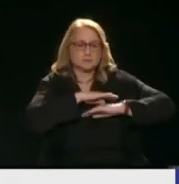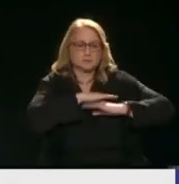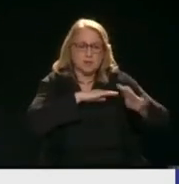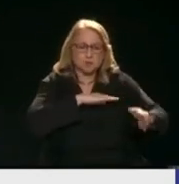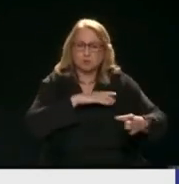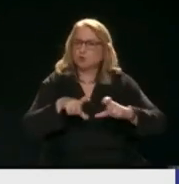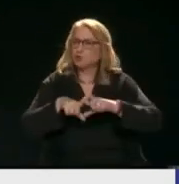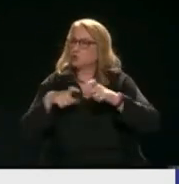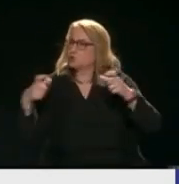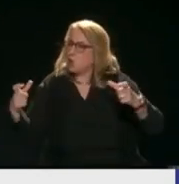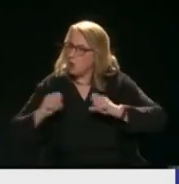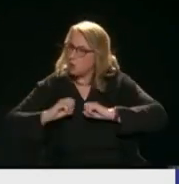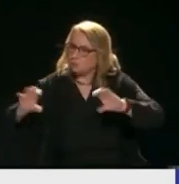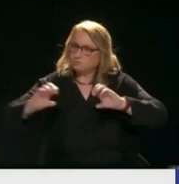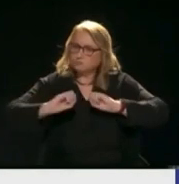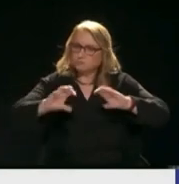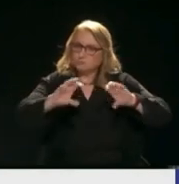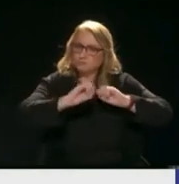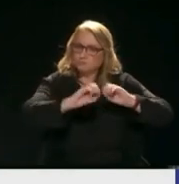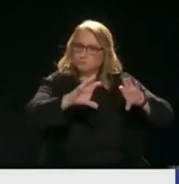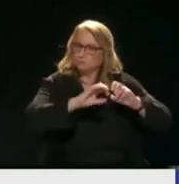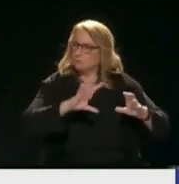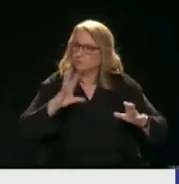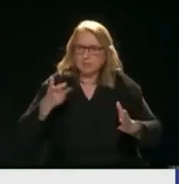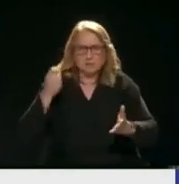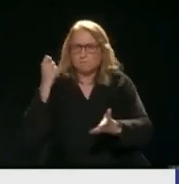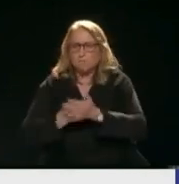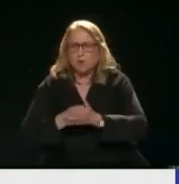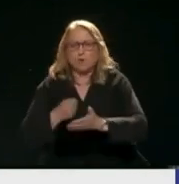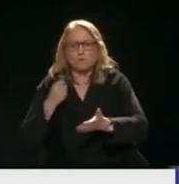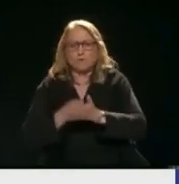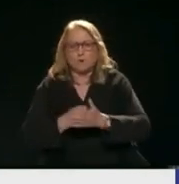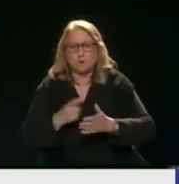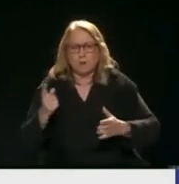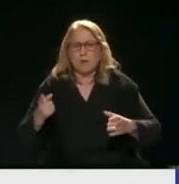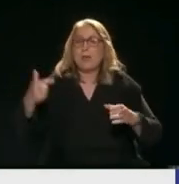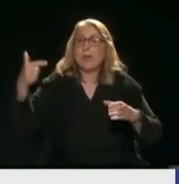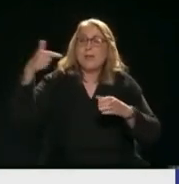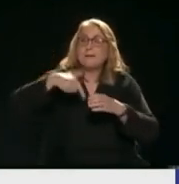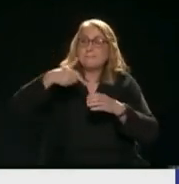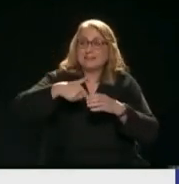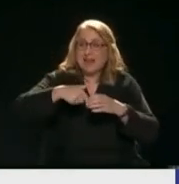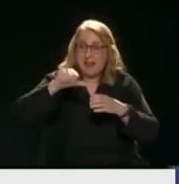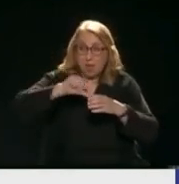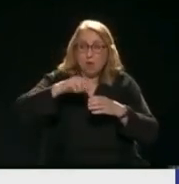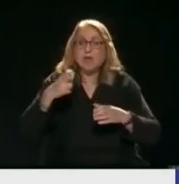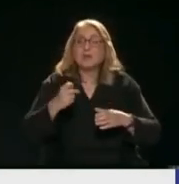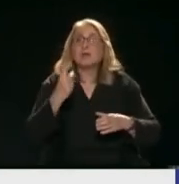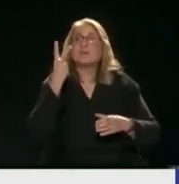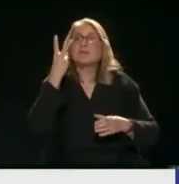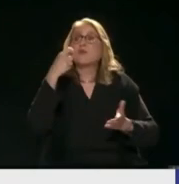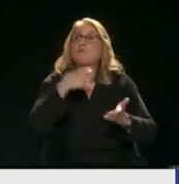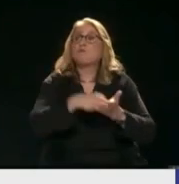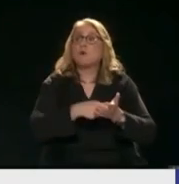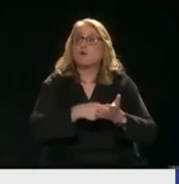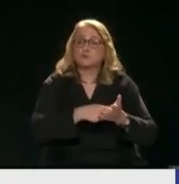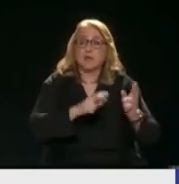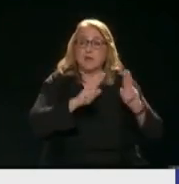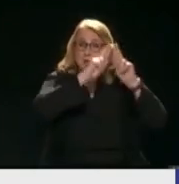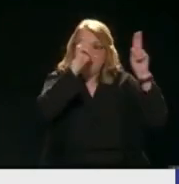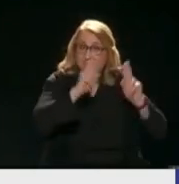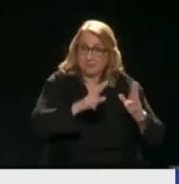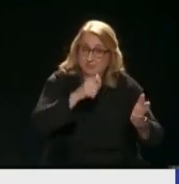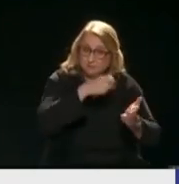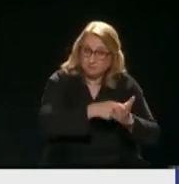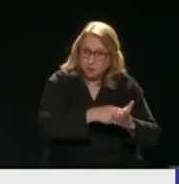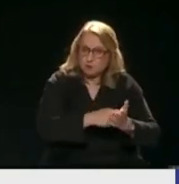σχολείου Δεν είναι γιατί αν το σχολείο τώρα να πληρώνει φόρο Ξέρετε στο πετρέλο έχουμε δύο φόρους Το διεθνή φόρο και το νηθικό φόρο Το ότι πληρώνουμε 700